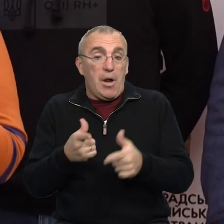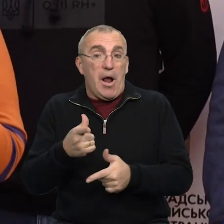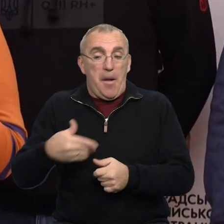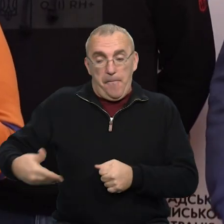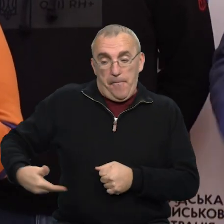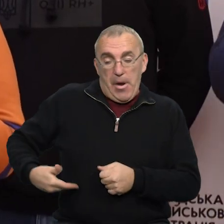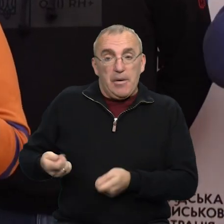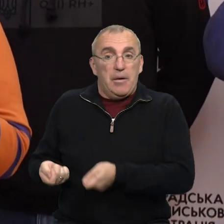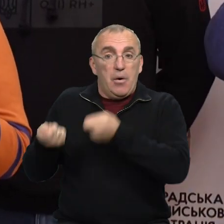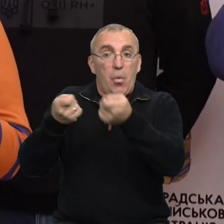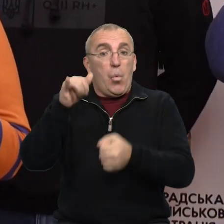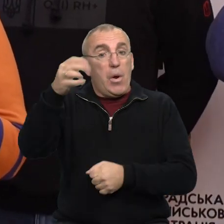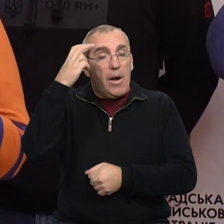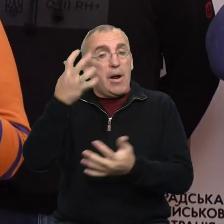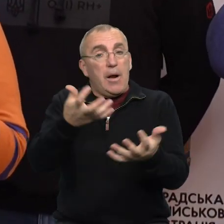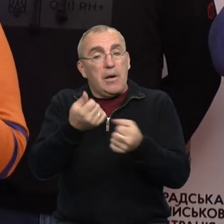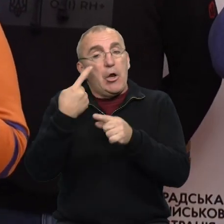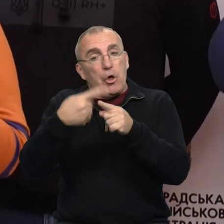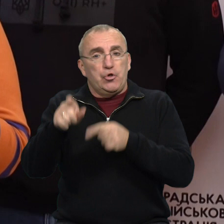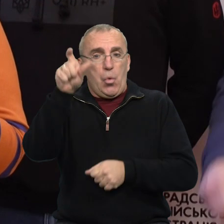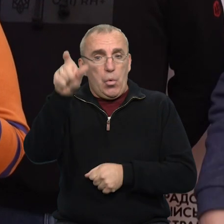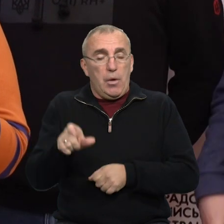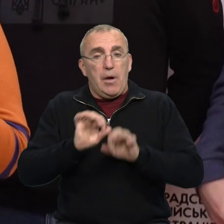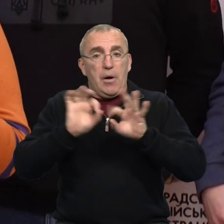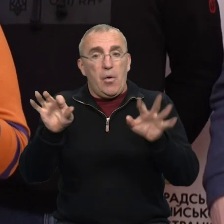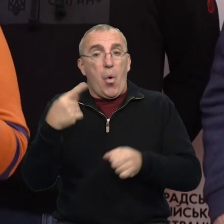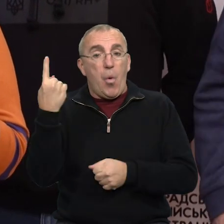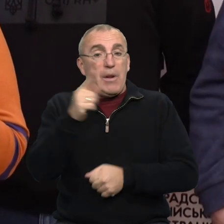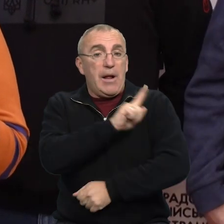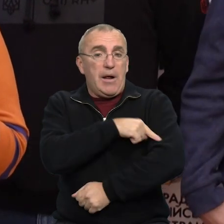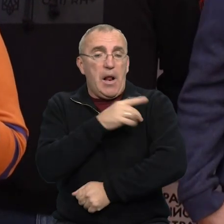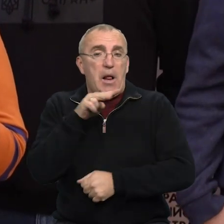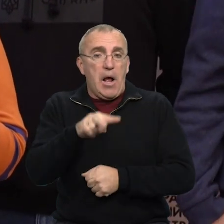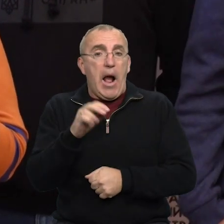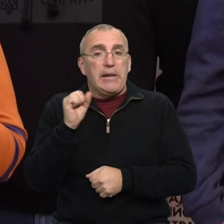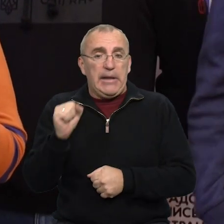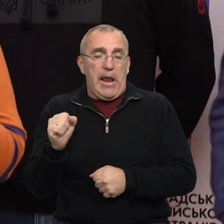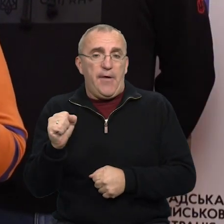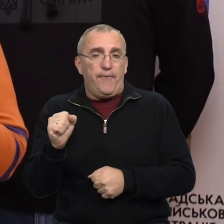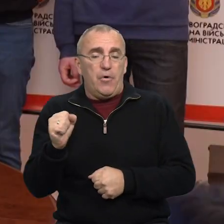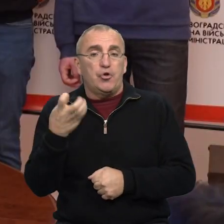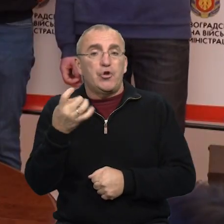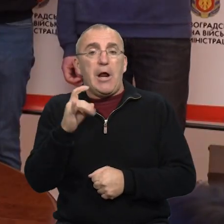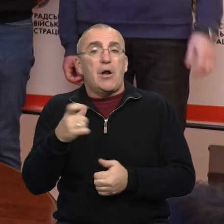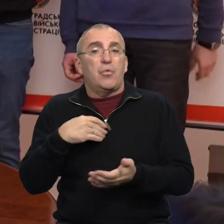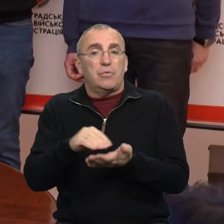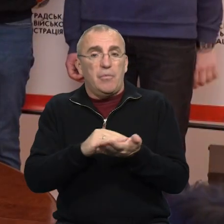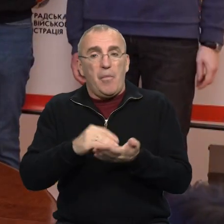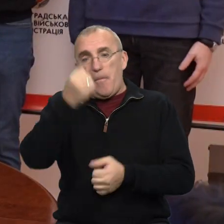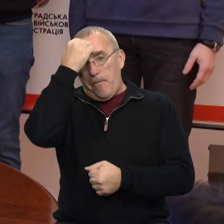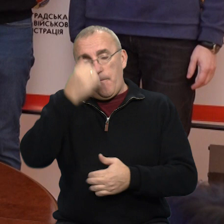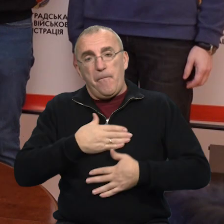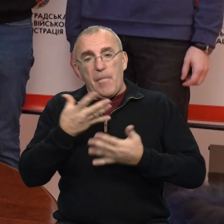Печінку донора транспортували в Київ. Її отримає інша людина, сказала керівниця обласної лікарні Лариса Андрієва. Ще раз хочемо